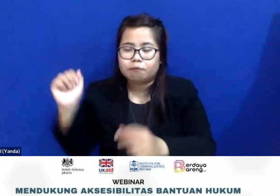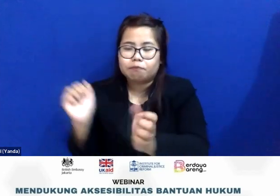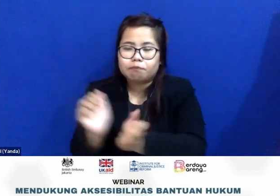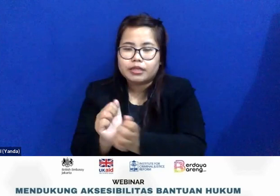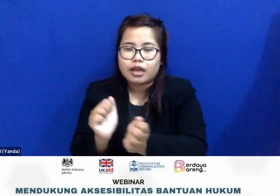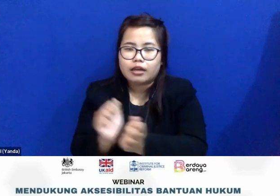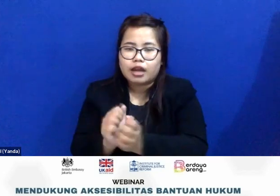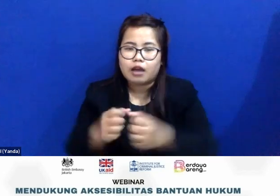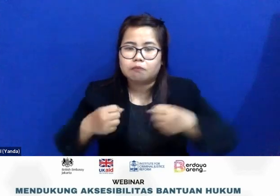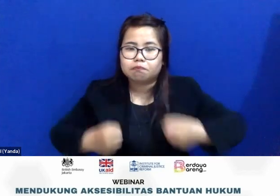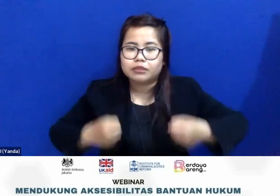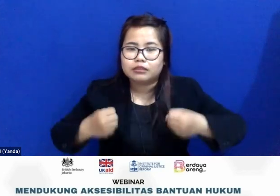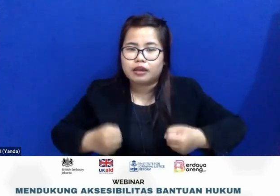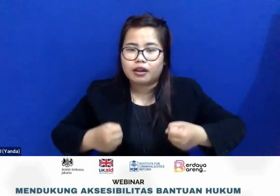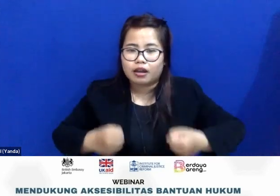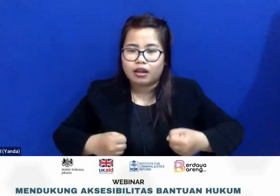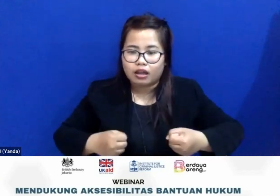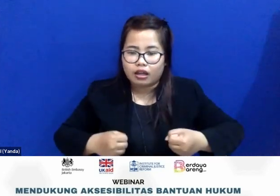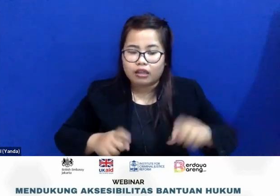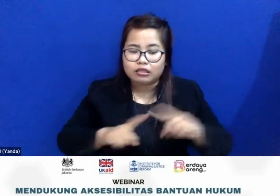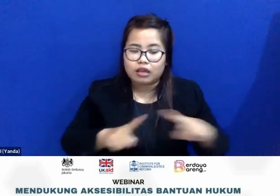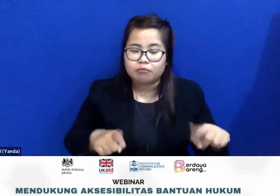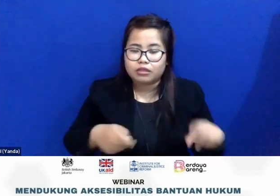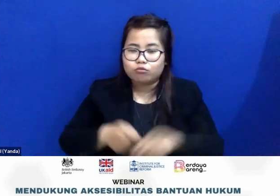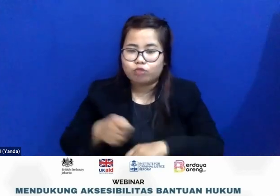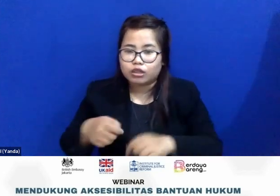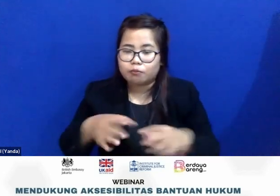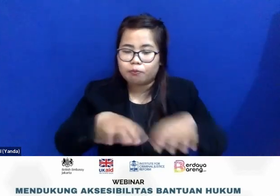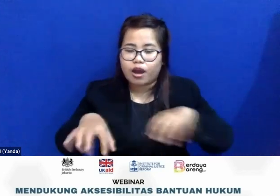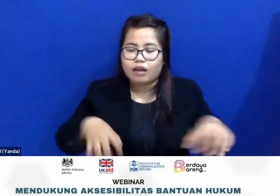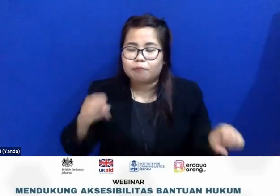penjara malah dijadikan bahan praktik